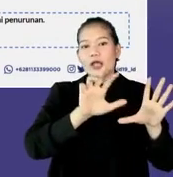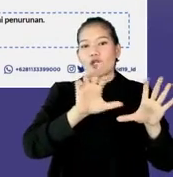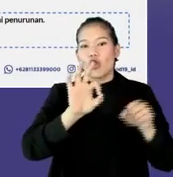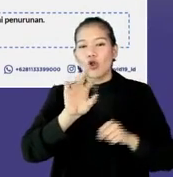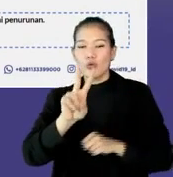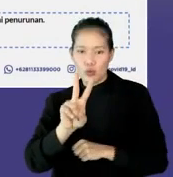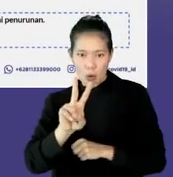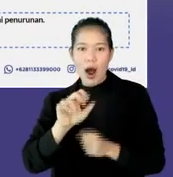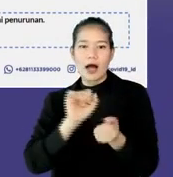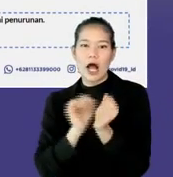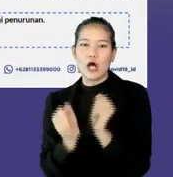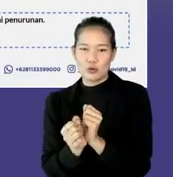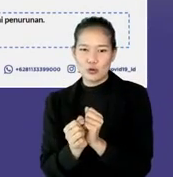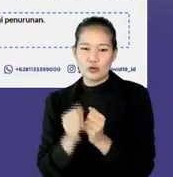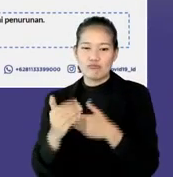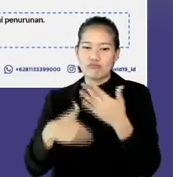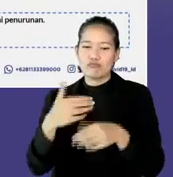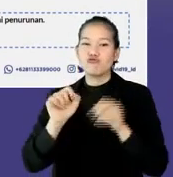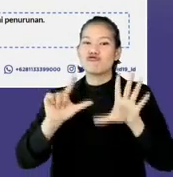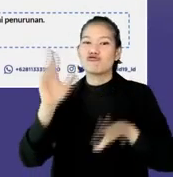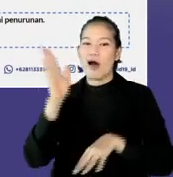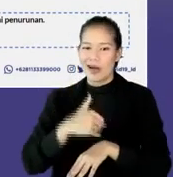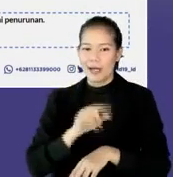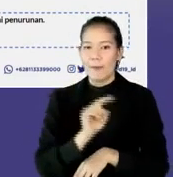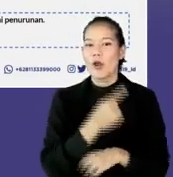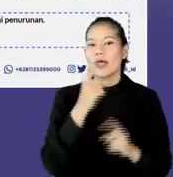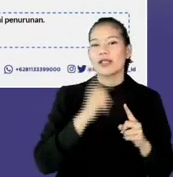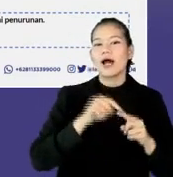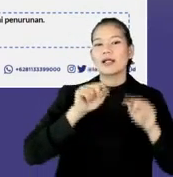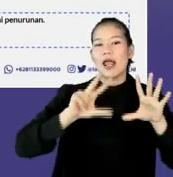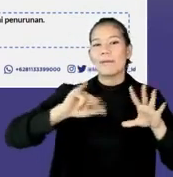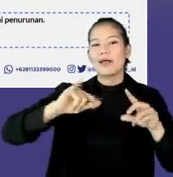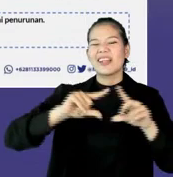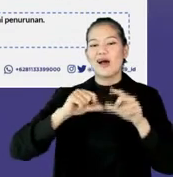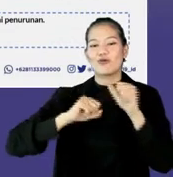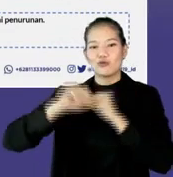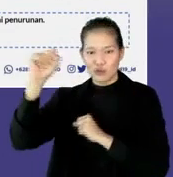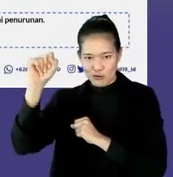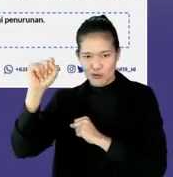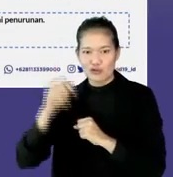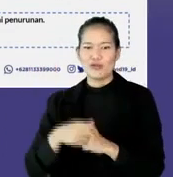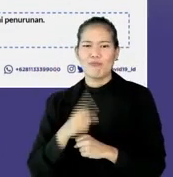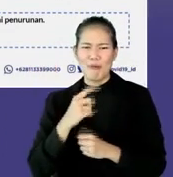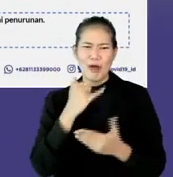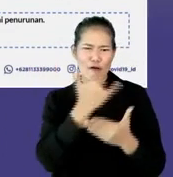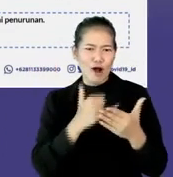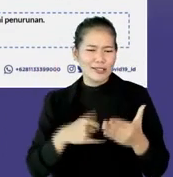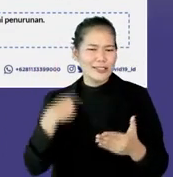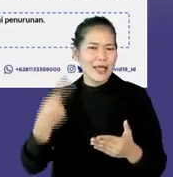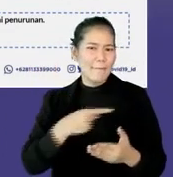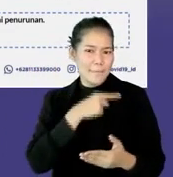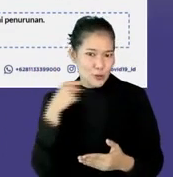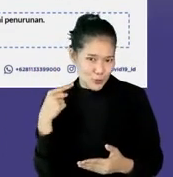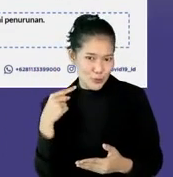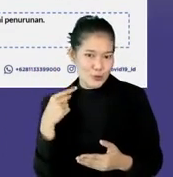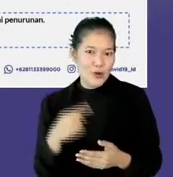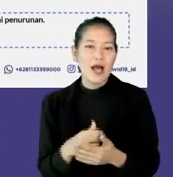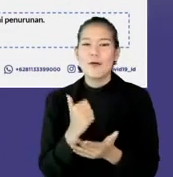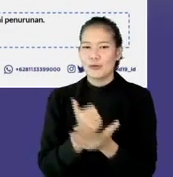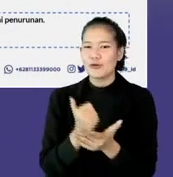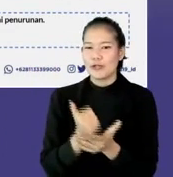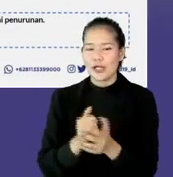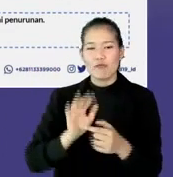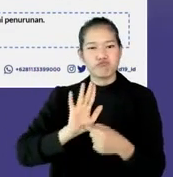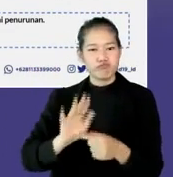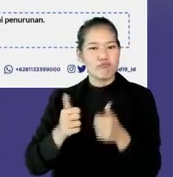kasus aktif dalam 7 hari terakhir. Ini pertanggal 8 Agustus 2021. Karena kita mengevaluasi mingguan. Jadi trennya sudah cukup